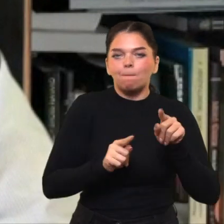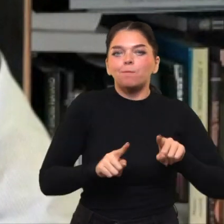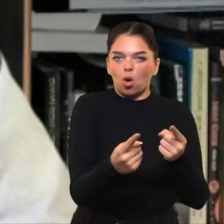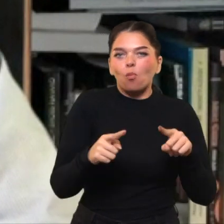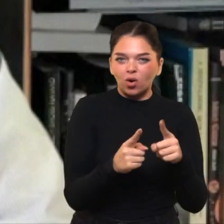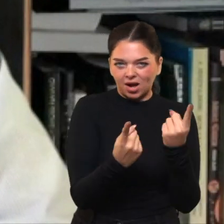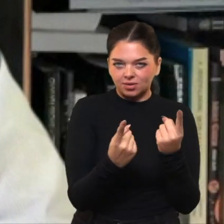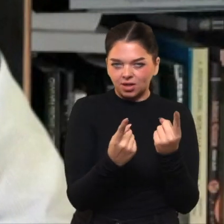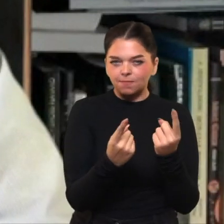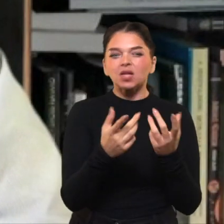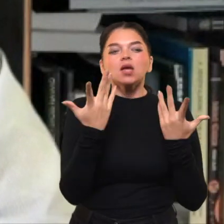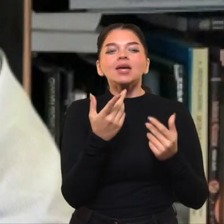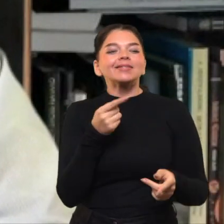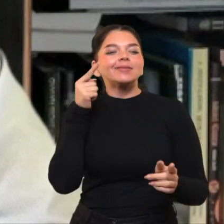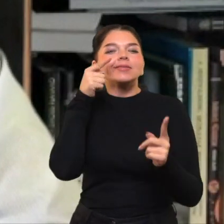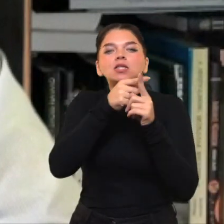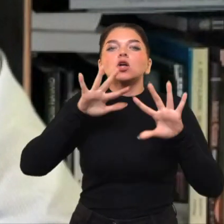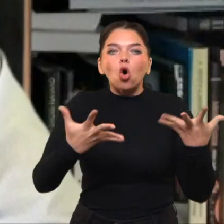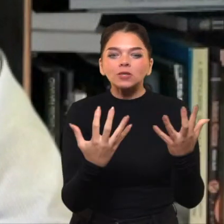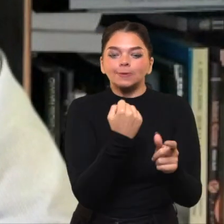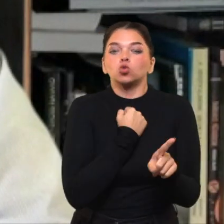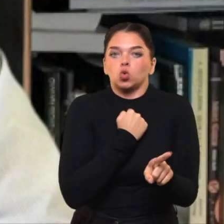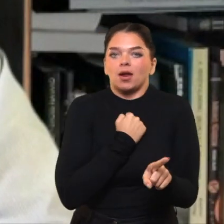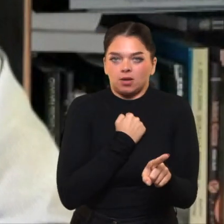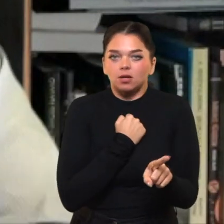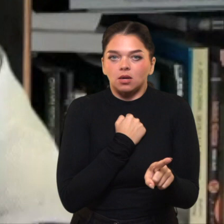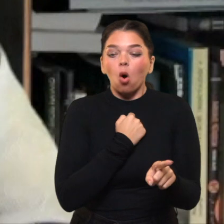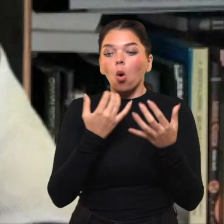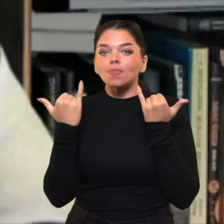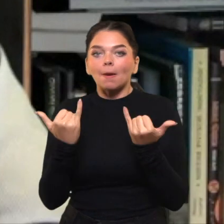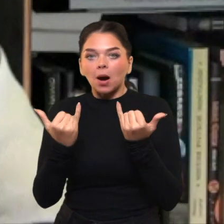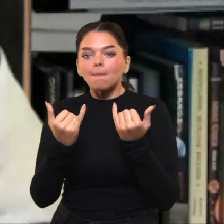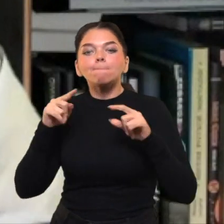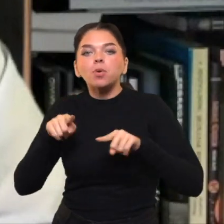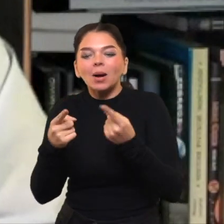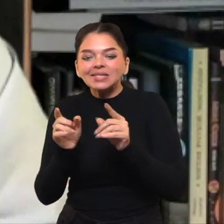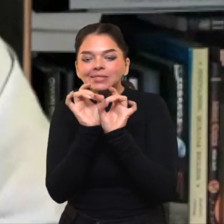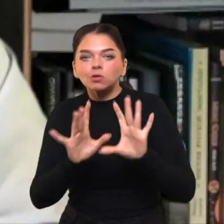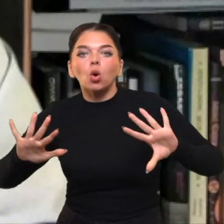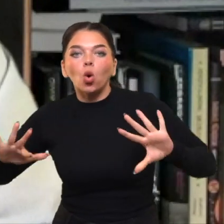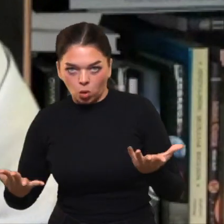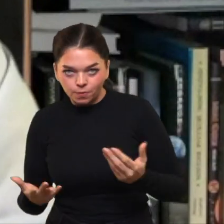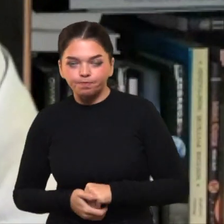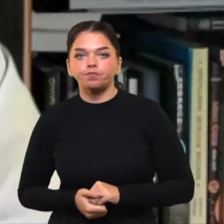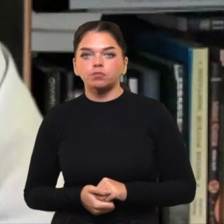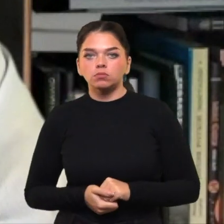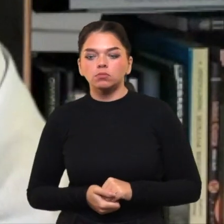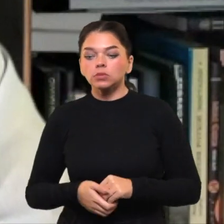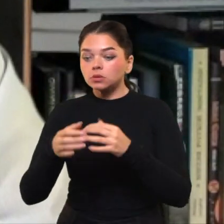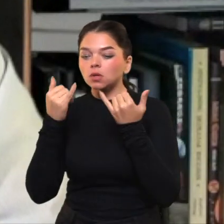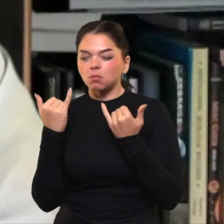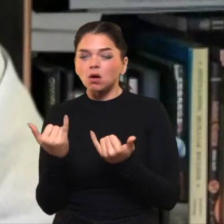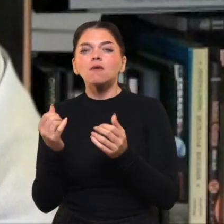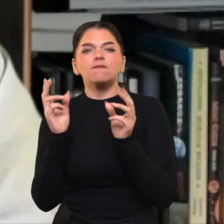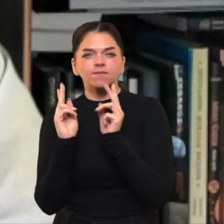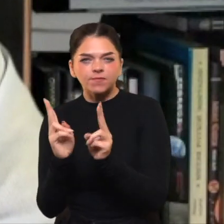propaganda. Jį laikėsi turėjimų. Šio laikinės putino propagandos skirtumas yra tame, kad nežiūrinti